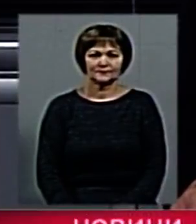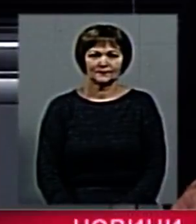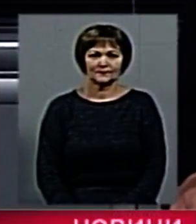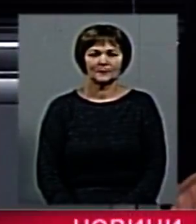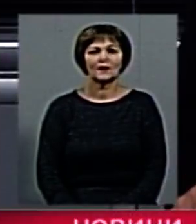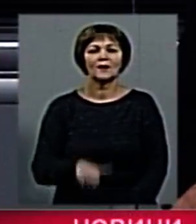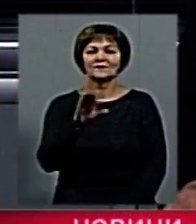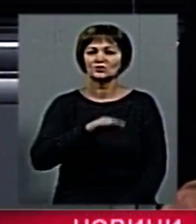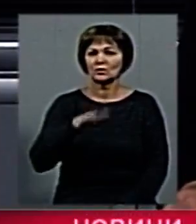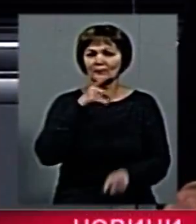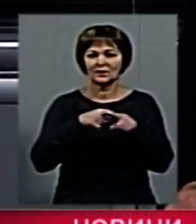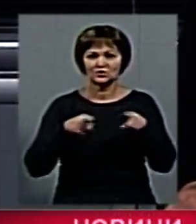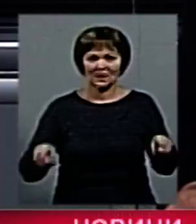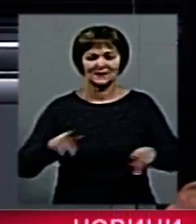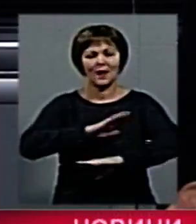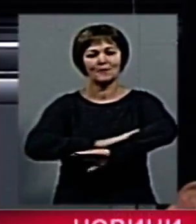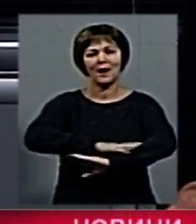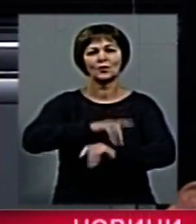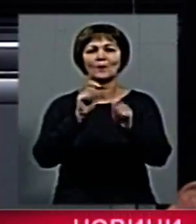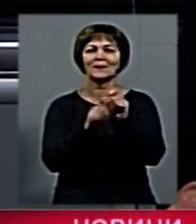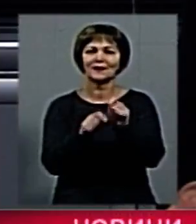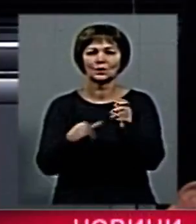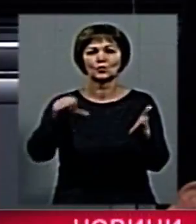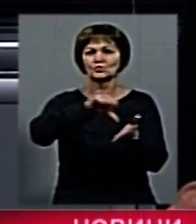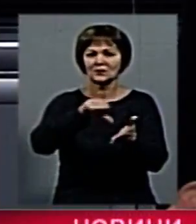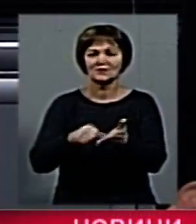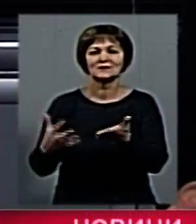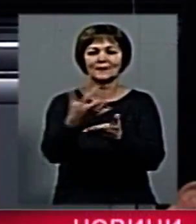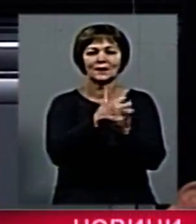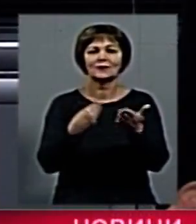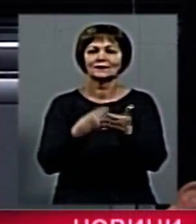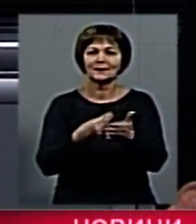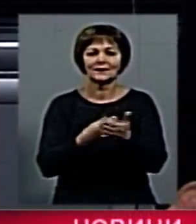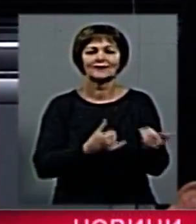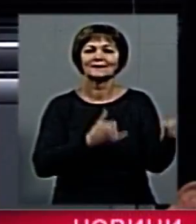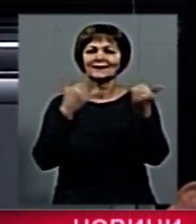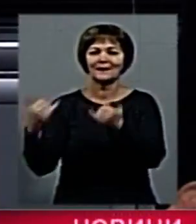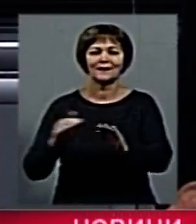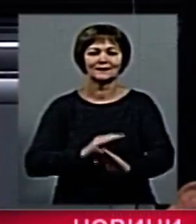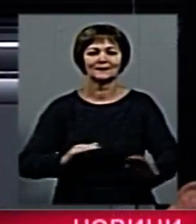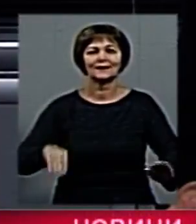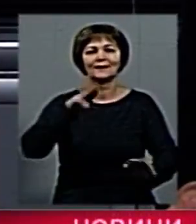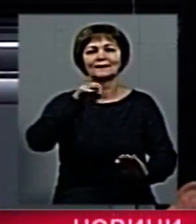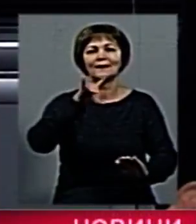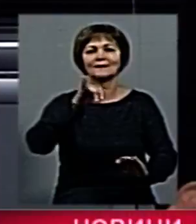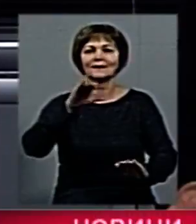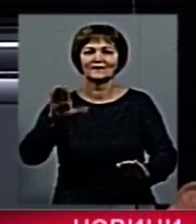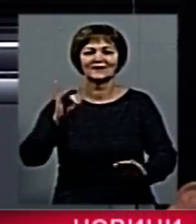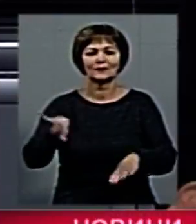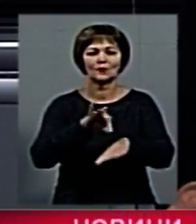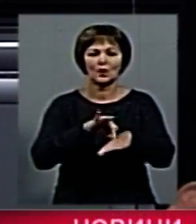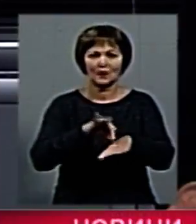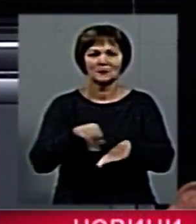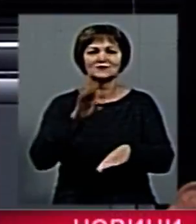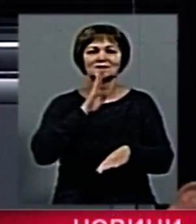У Житомирі під час балу благодійників учасники заходу збирали кошти для дітей Тетерівського інтернату та на лікування онкохворої